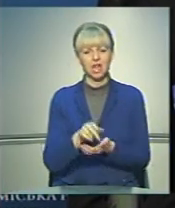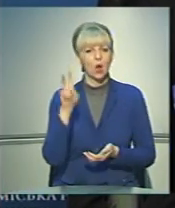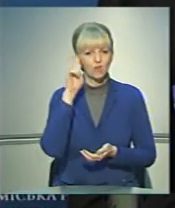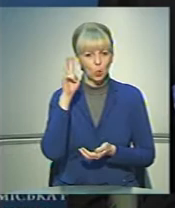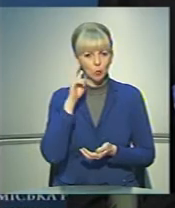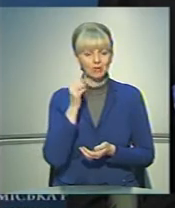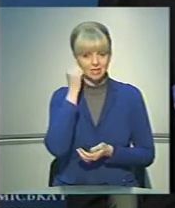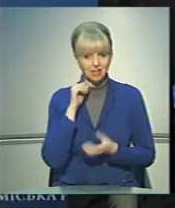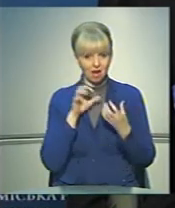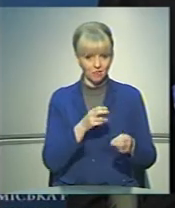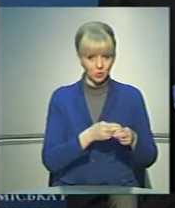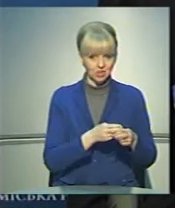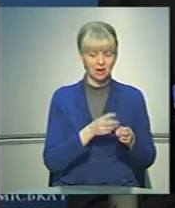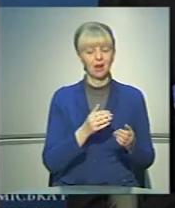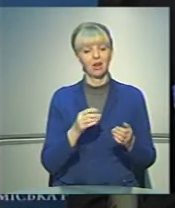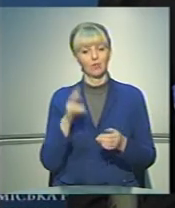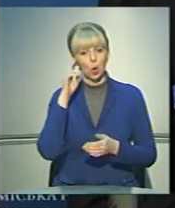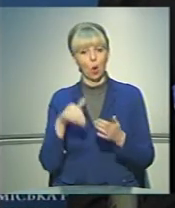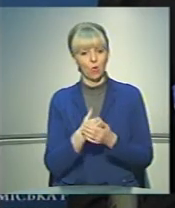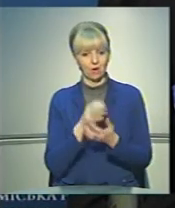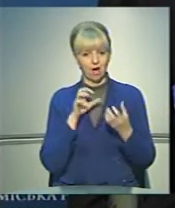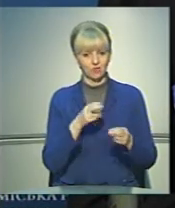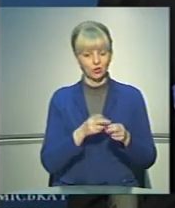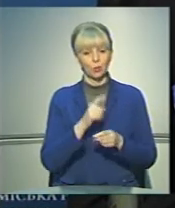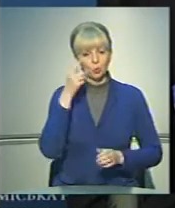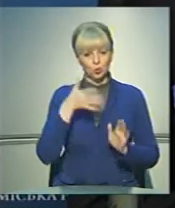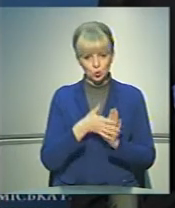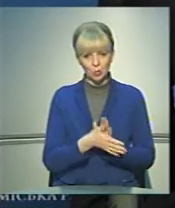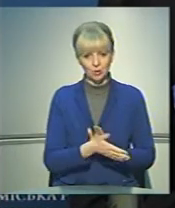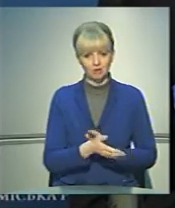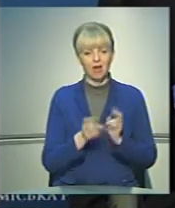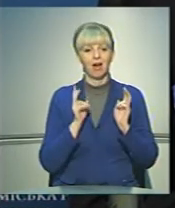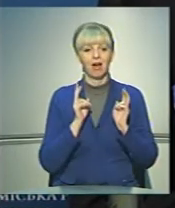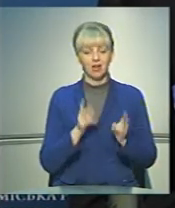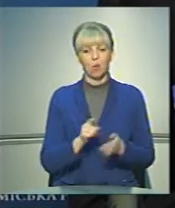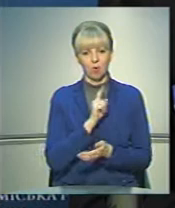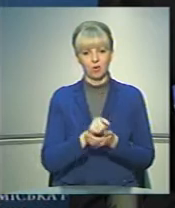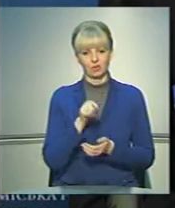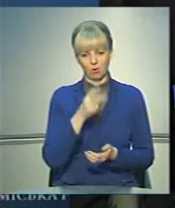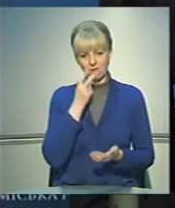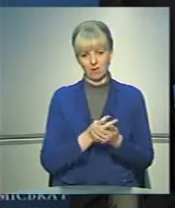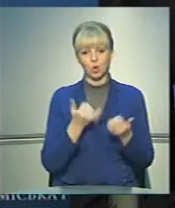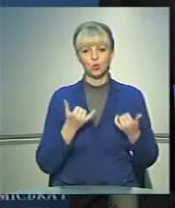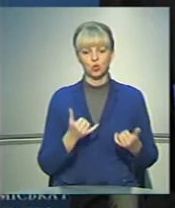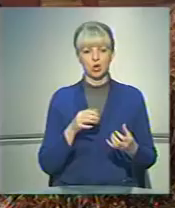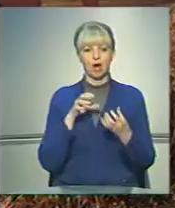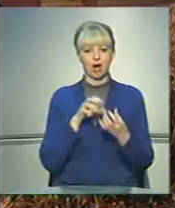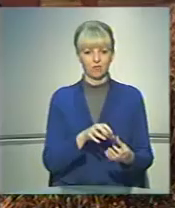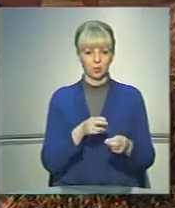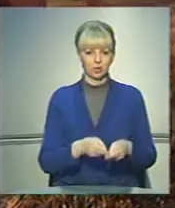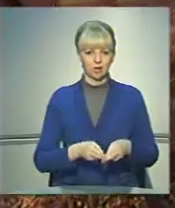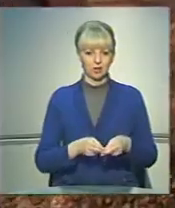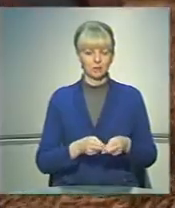туалет на старі автостанції, в туалет на нові автостанції, для того, щоб зрозуміти, як має вона виглядати, сучасна автостанція.